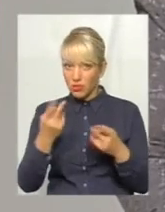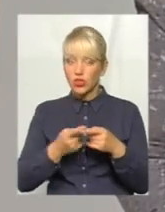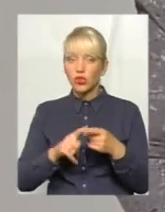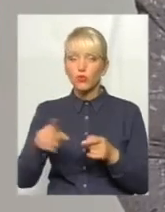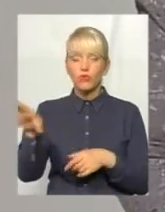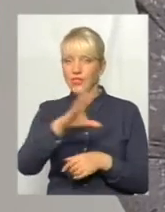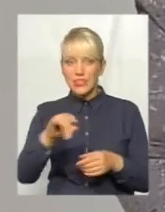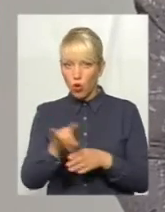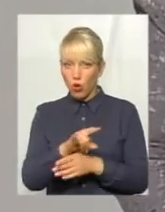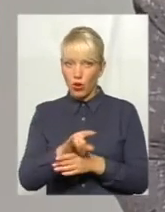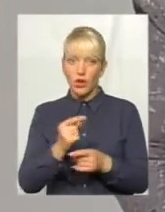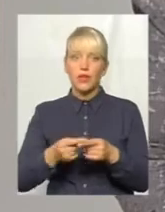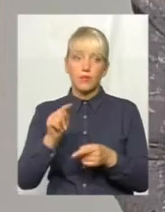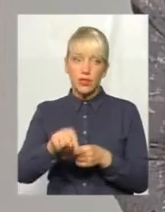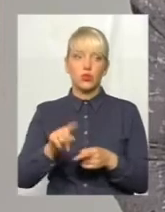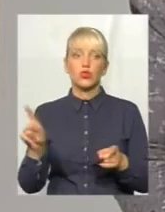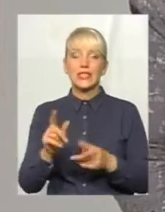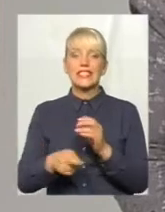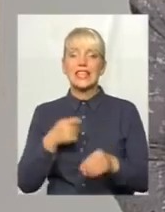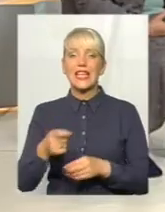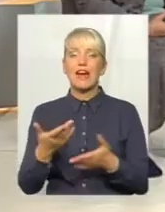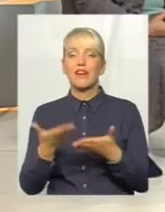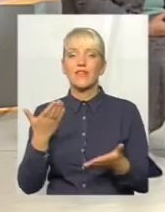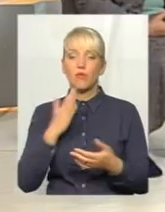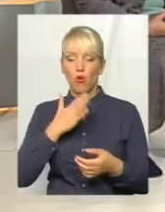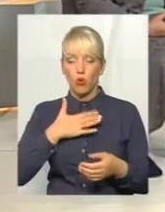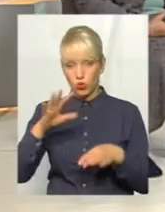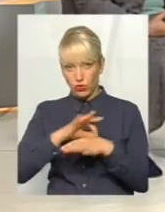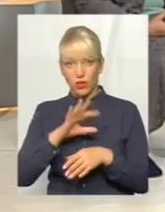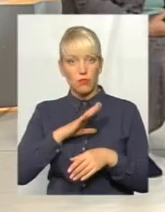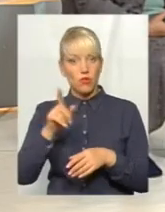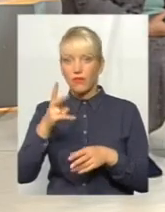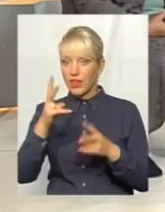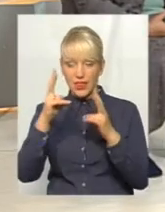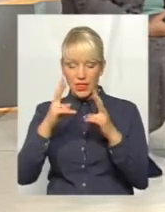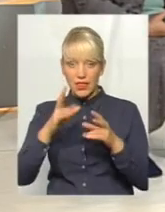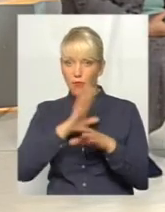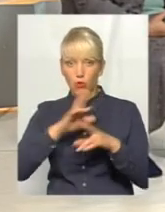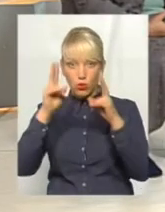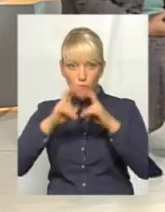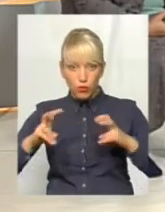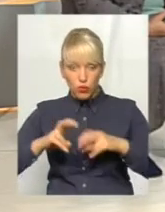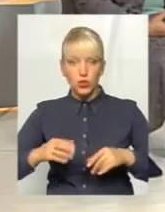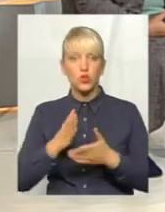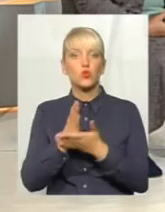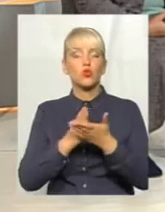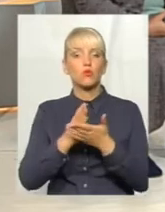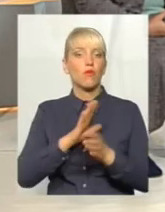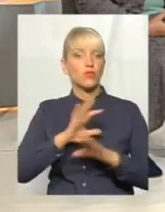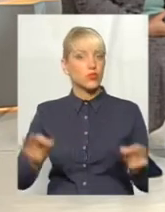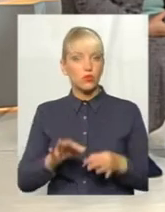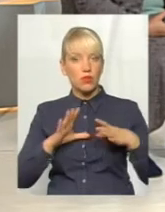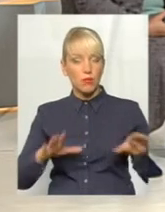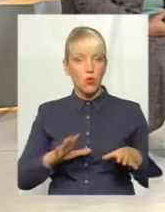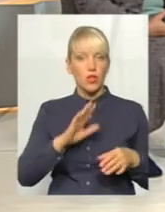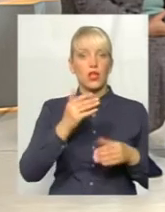Навіть по заяві, яка була подана від мого чоловіка, ви не провели ні службове розслідування в той період, ні до того часу, коли